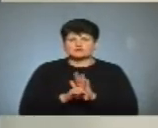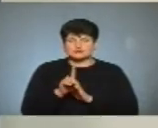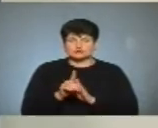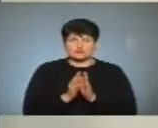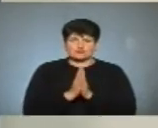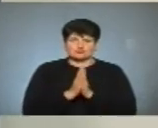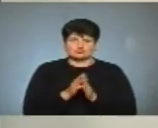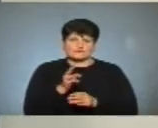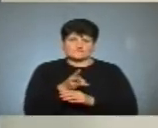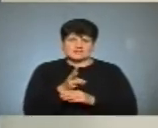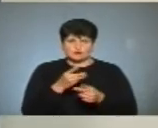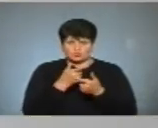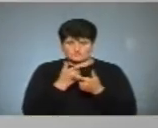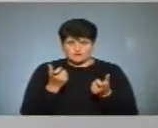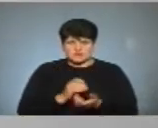відеоінформації.